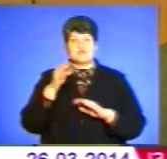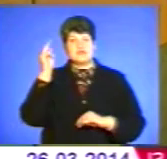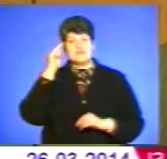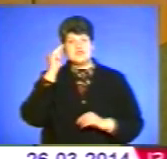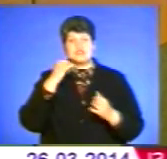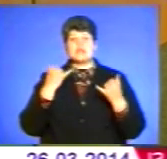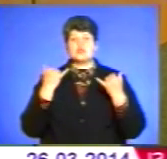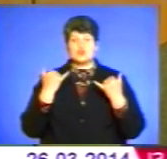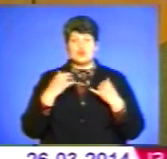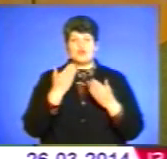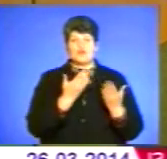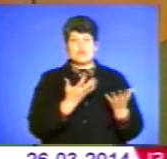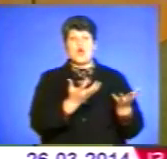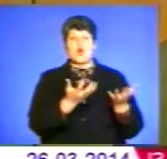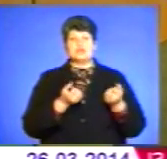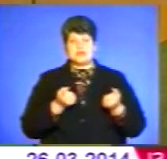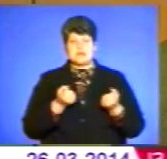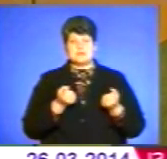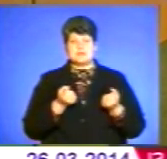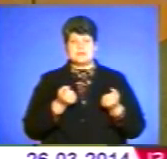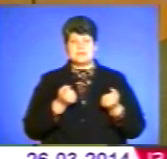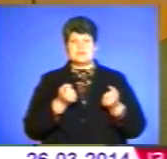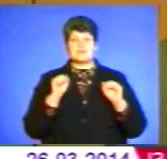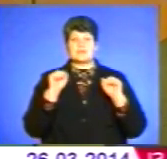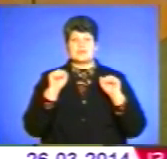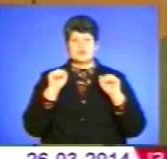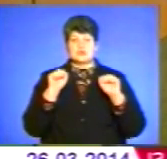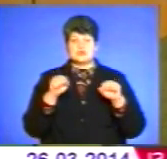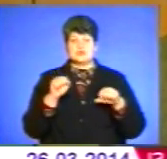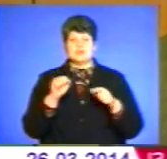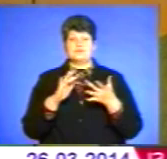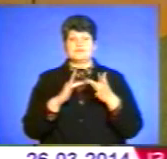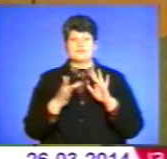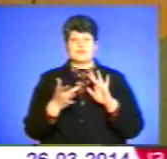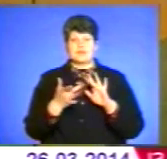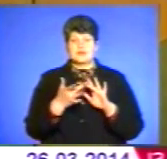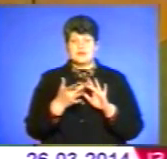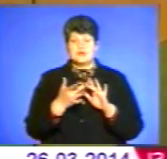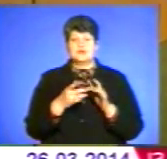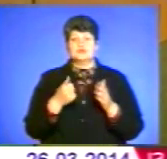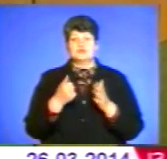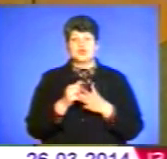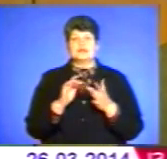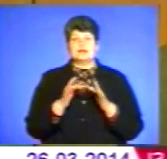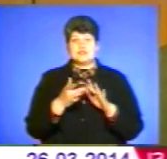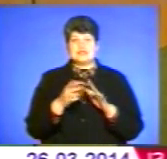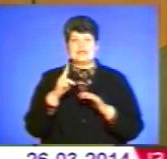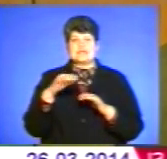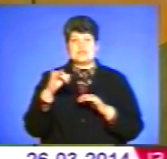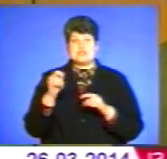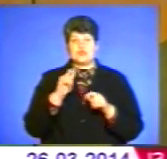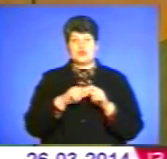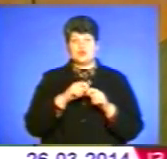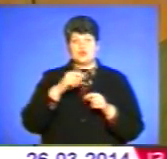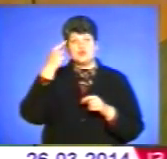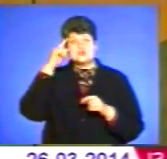Сьогодні вони отримали доступи до веб-порталу університету, до інтранету, до дистанційного контролю